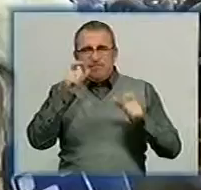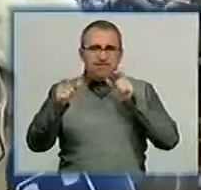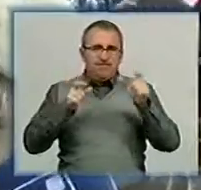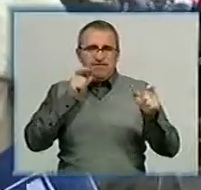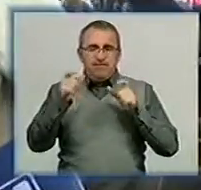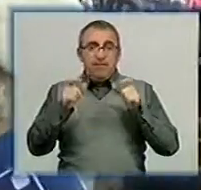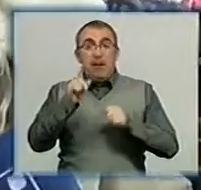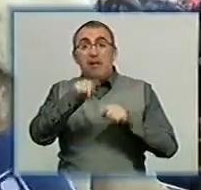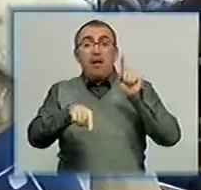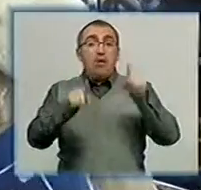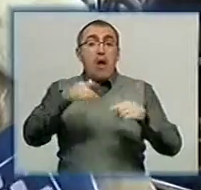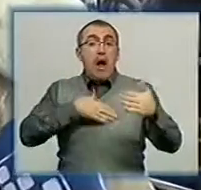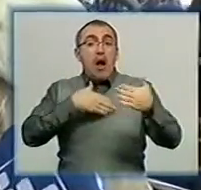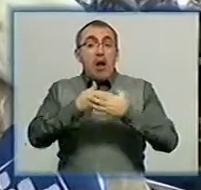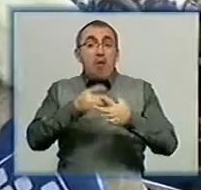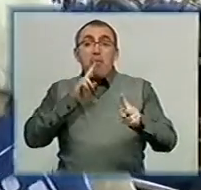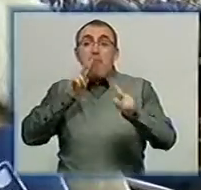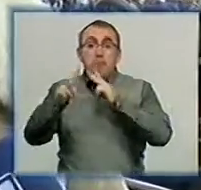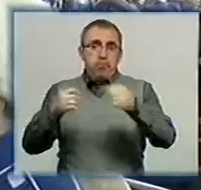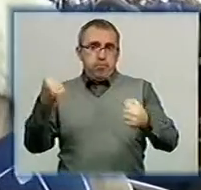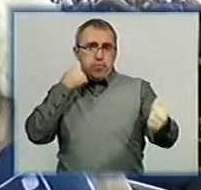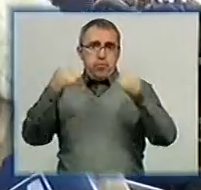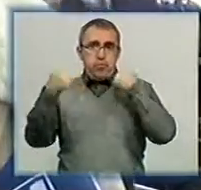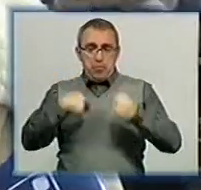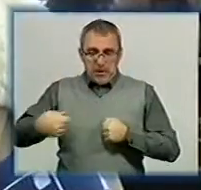Дехто з активістів поскаржився на побиття.